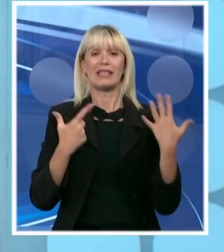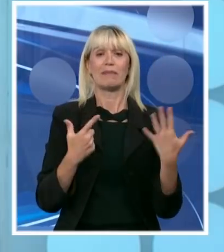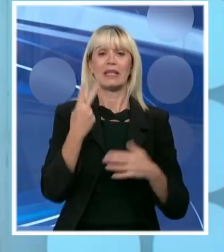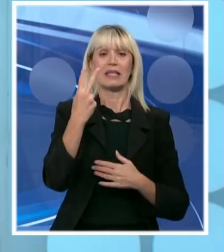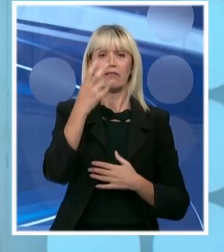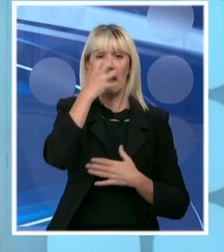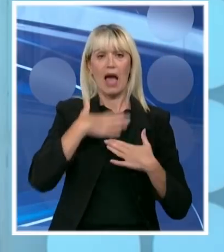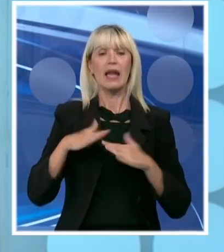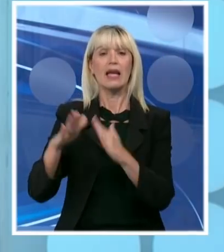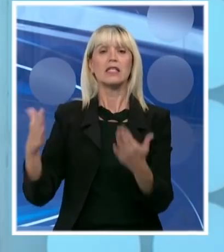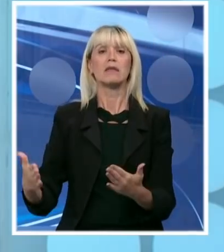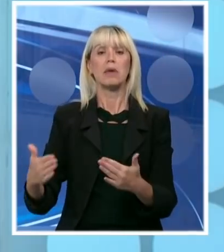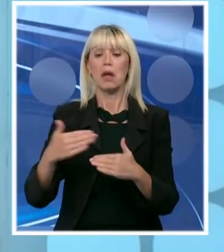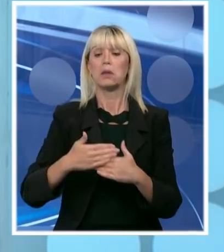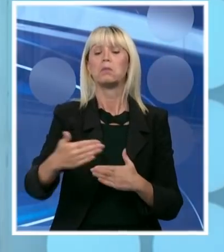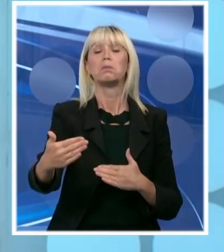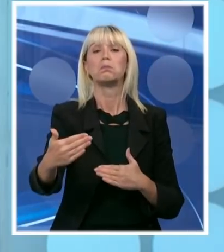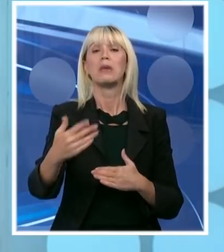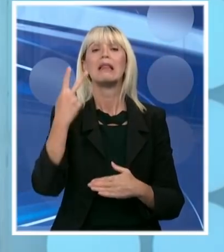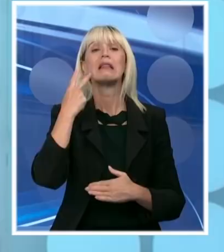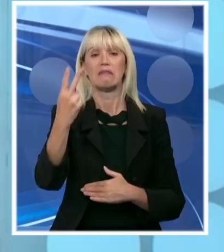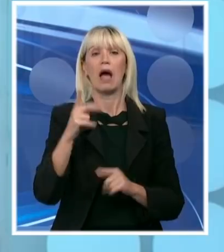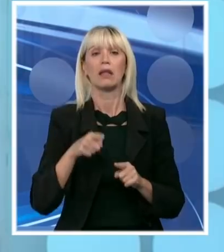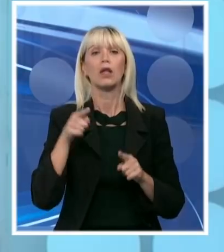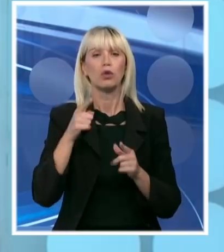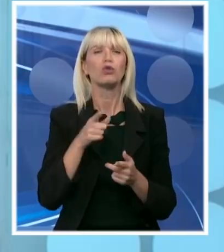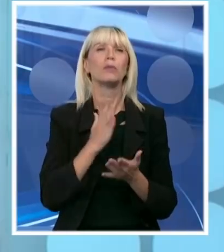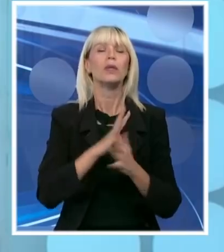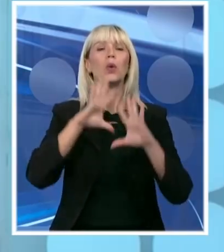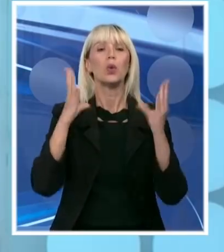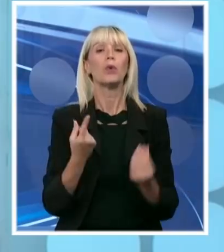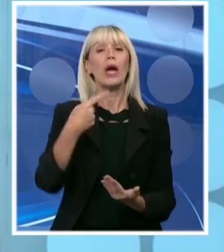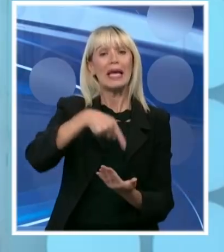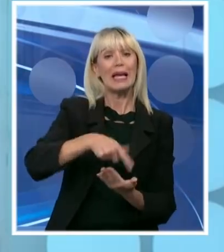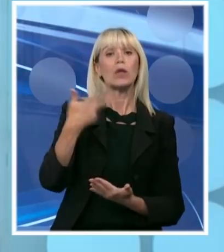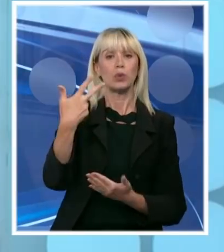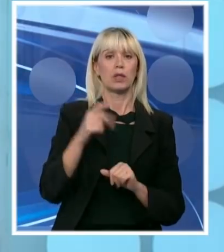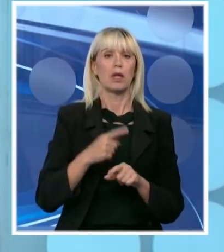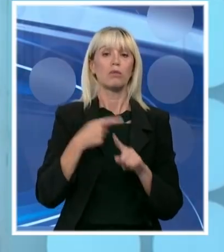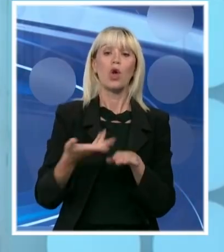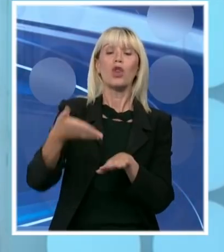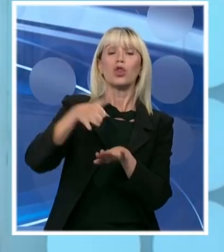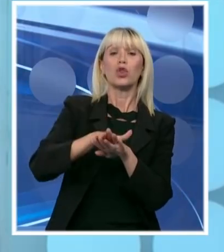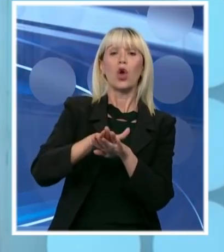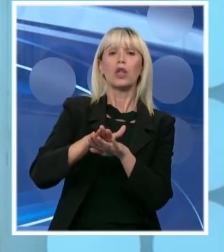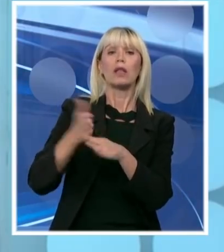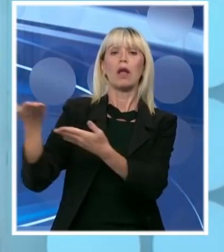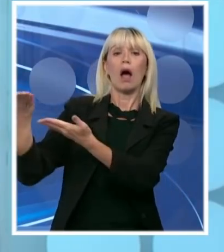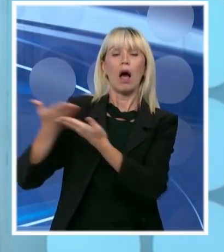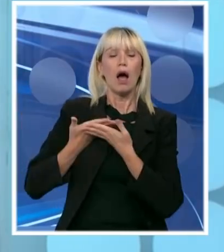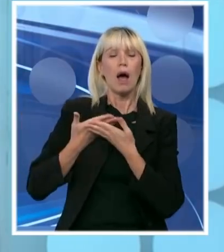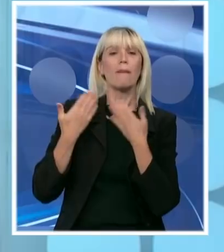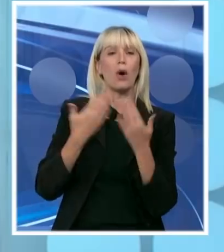u narednih 48 sati, te ukupno 1030. Očekujemo dodatnu donaciju iz Nemačke Dregerovih